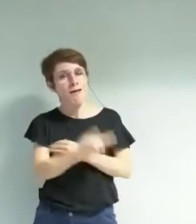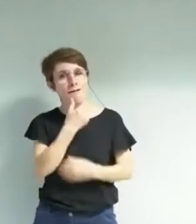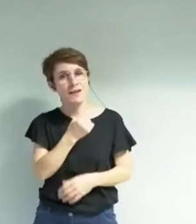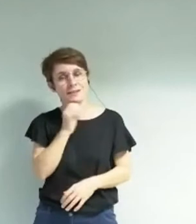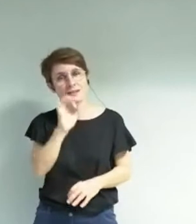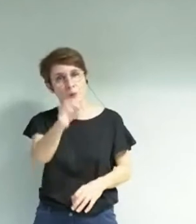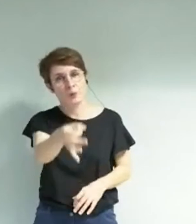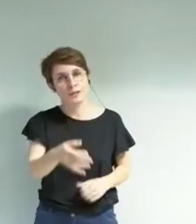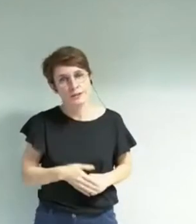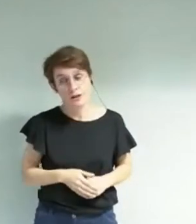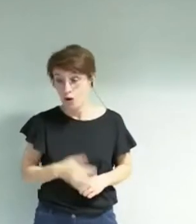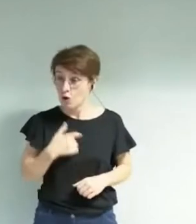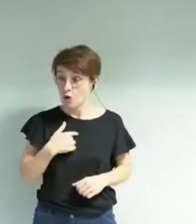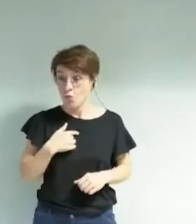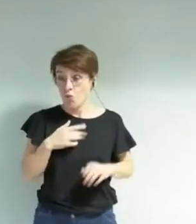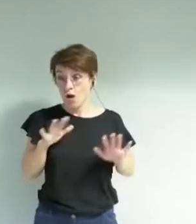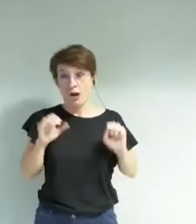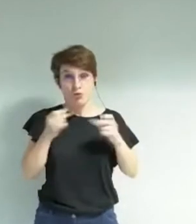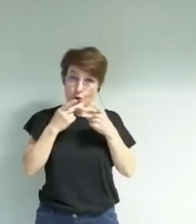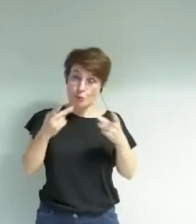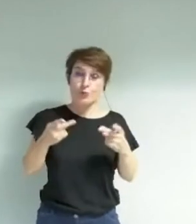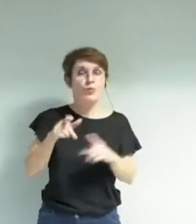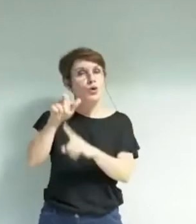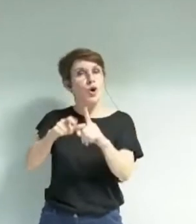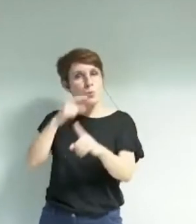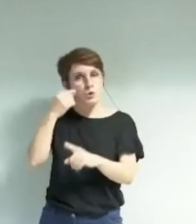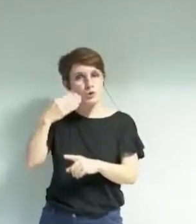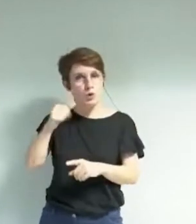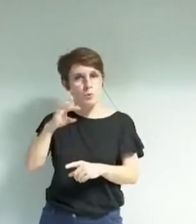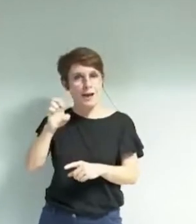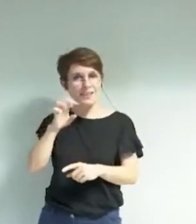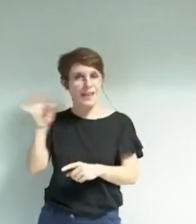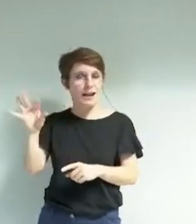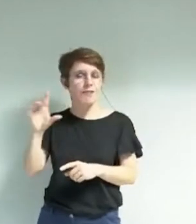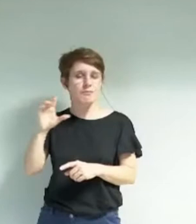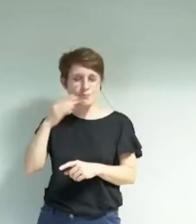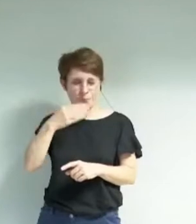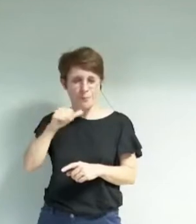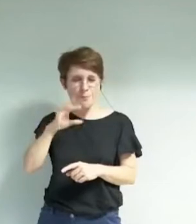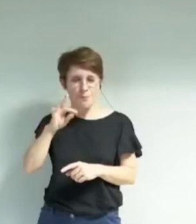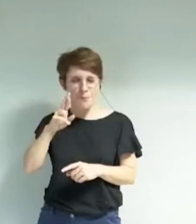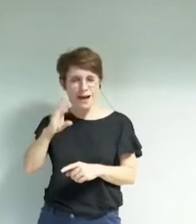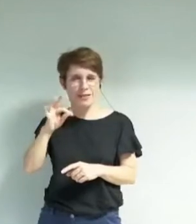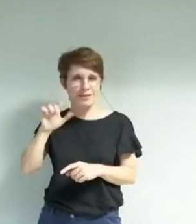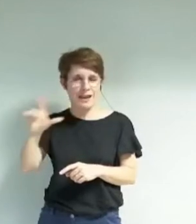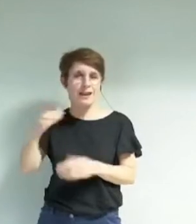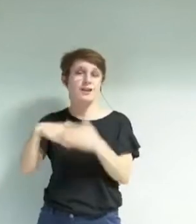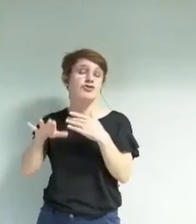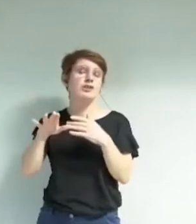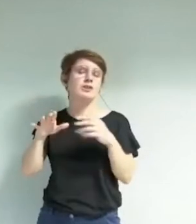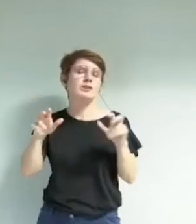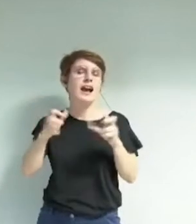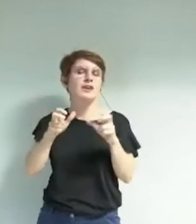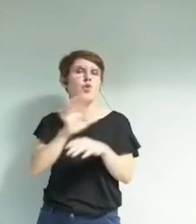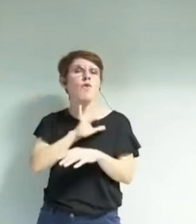aussi, comme mes collègues, je vais citer Martel dans son article de France Culture, juste quelques bribes, il y a tellement